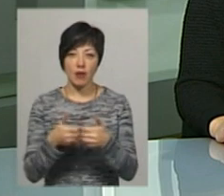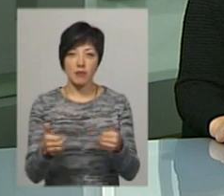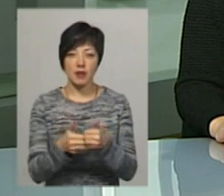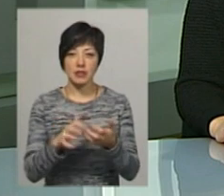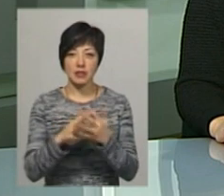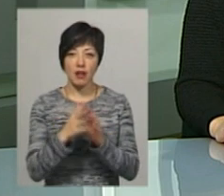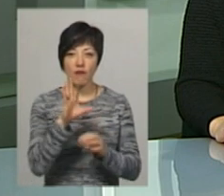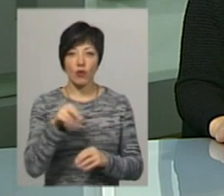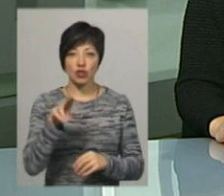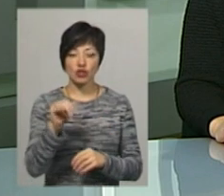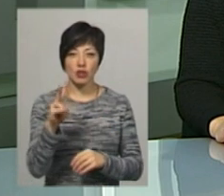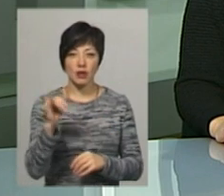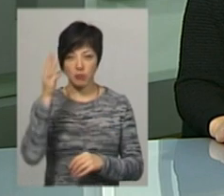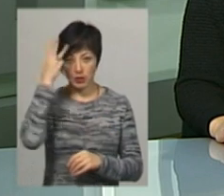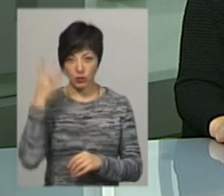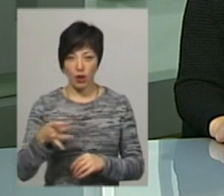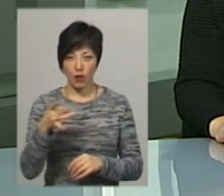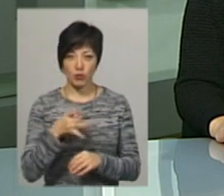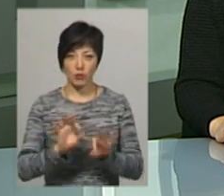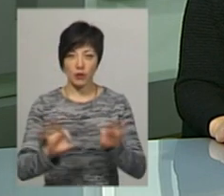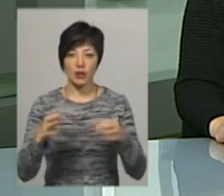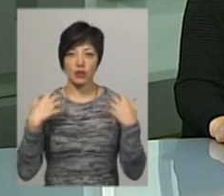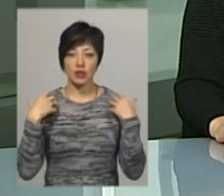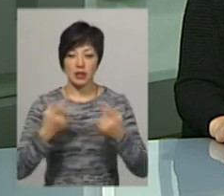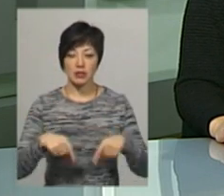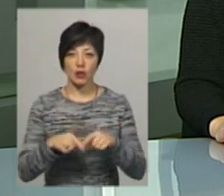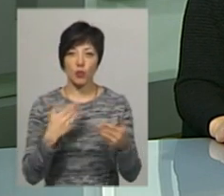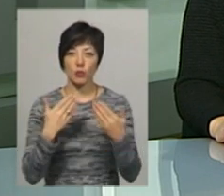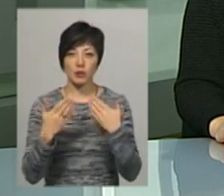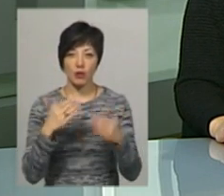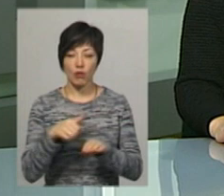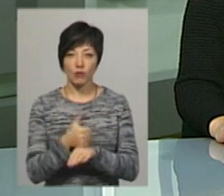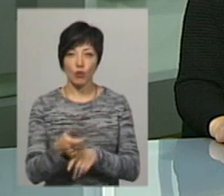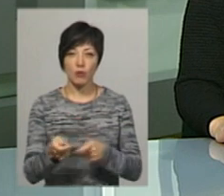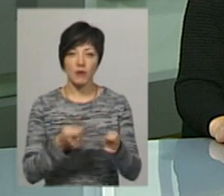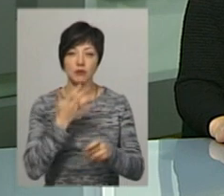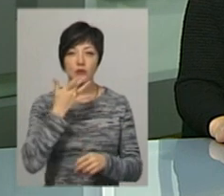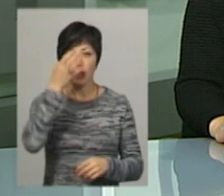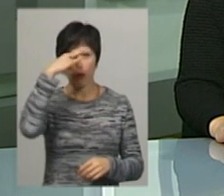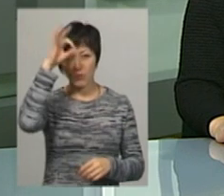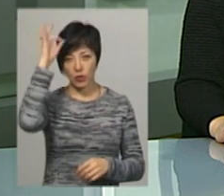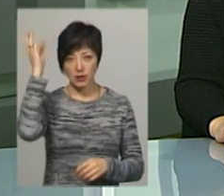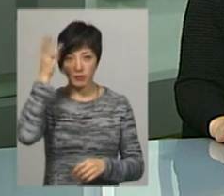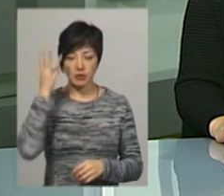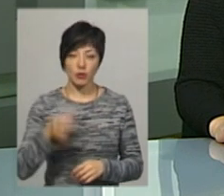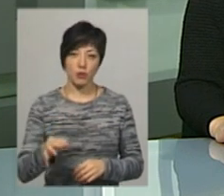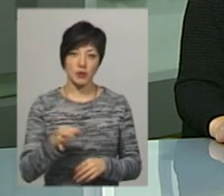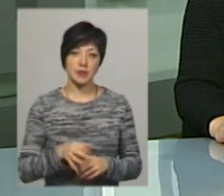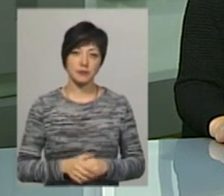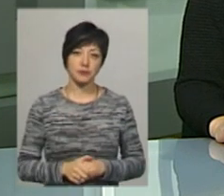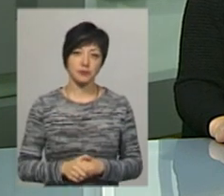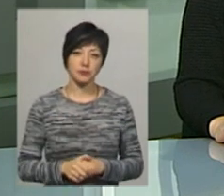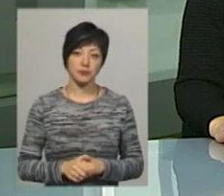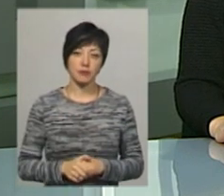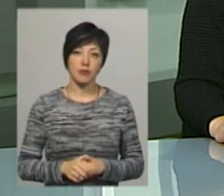села Водички Хмельницького району. Про це розповівла начальник сектору комунікації Головного управління Національної поліції в Хмельницькій області Інна